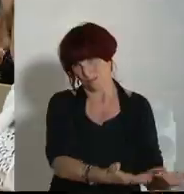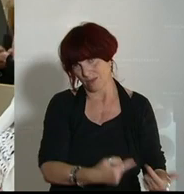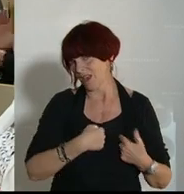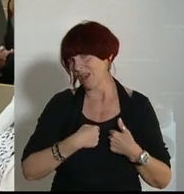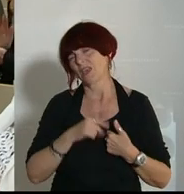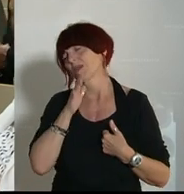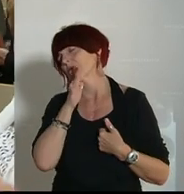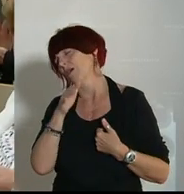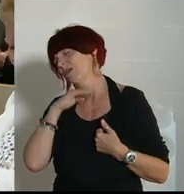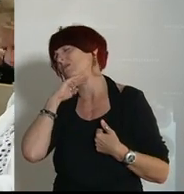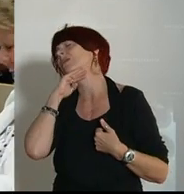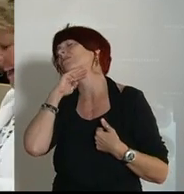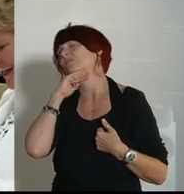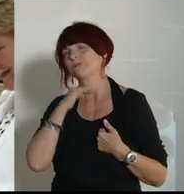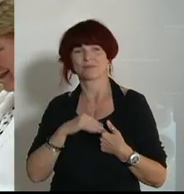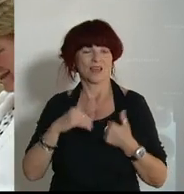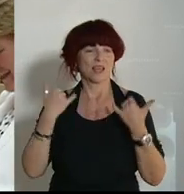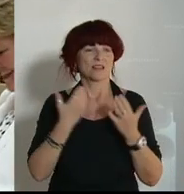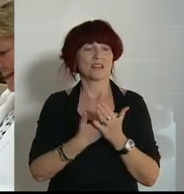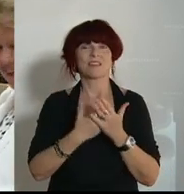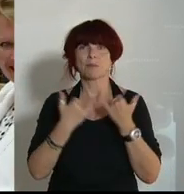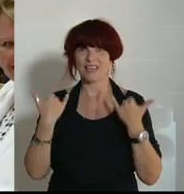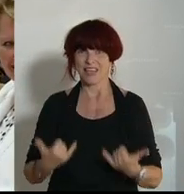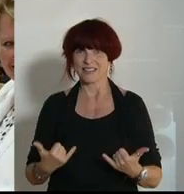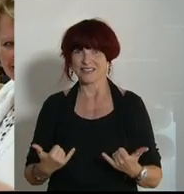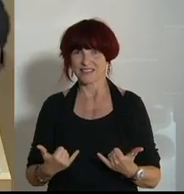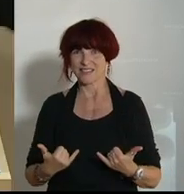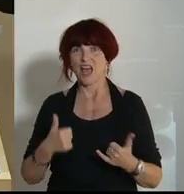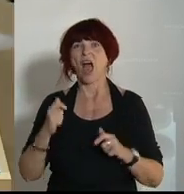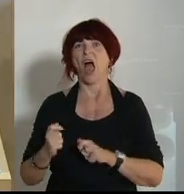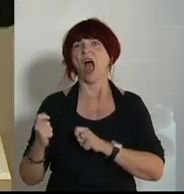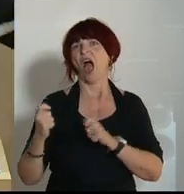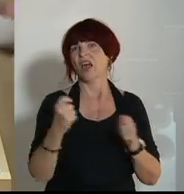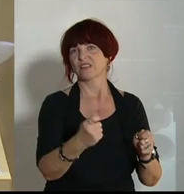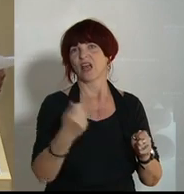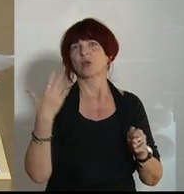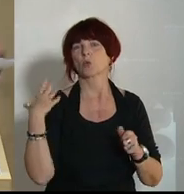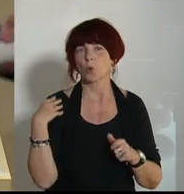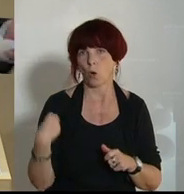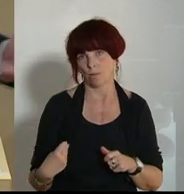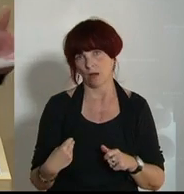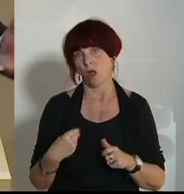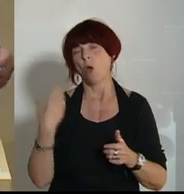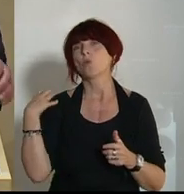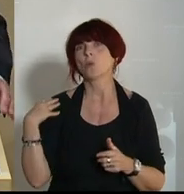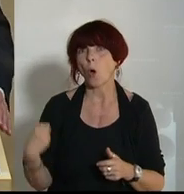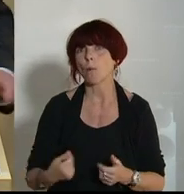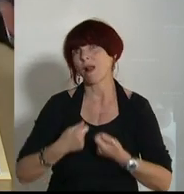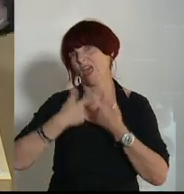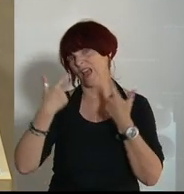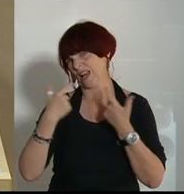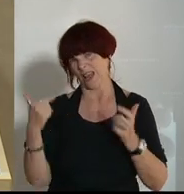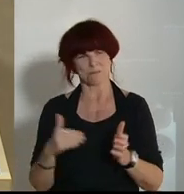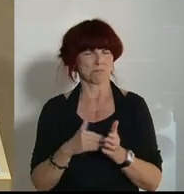Aber ich bringe jetzt mit Leidenschaft den Antrag noch einmal ein, aber ich kläre ihn nicht noch einmal. Also das, glaube ich, ist nicht mehr